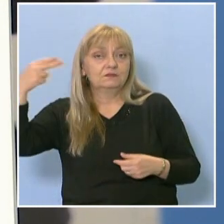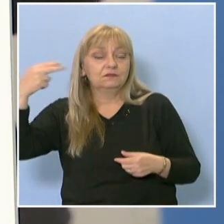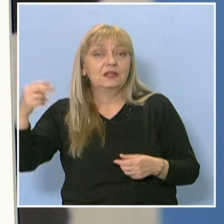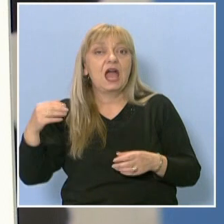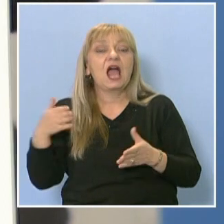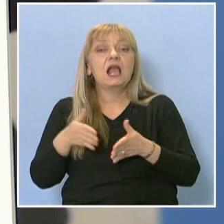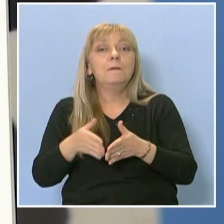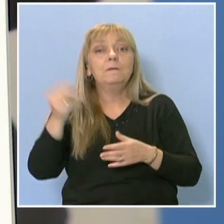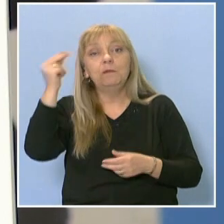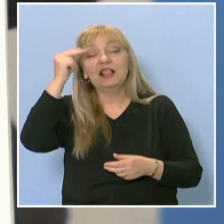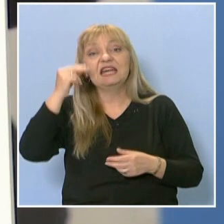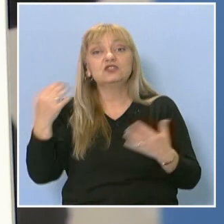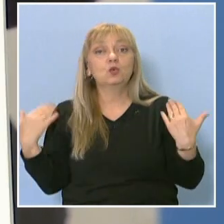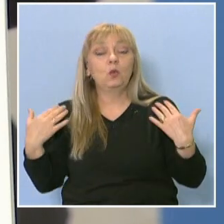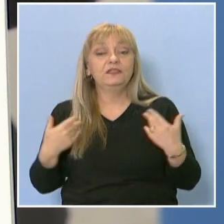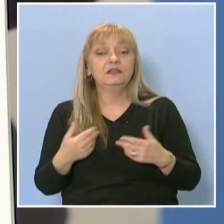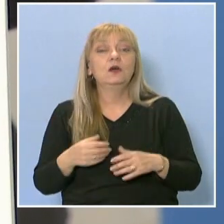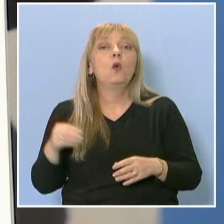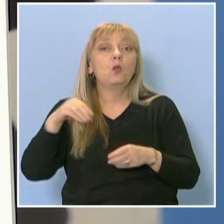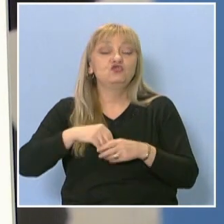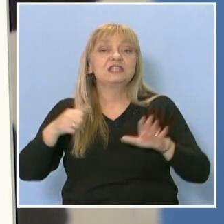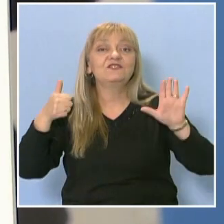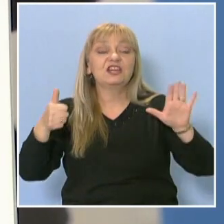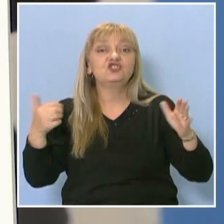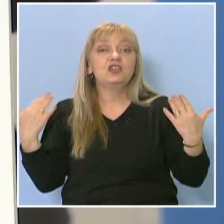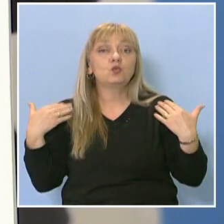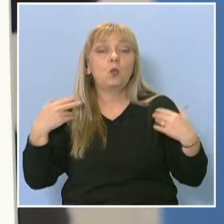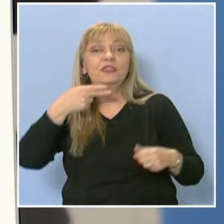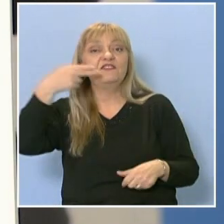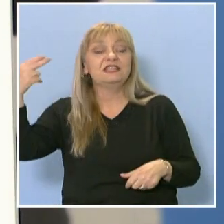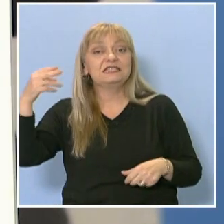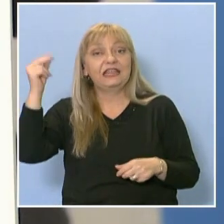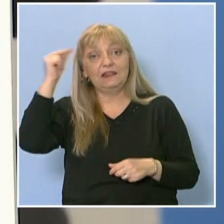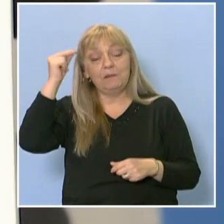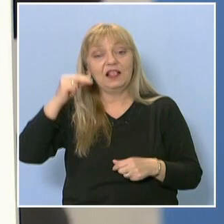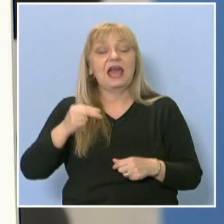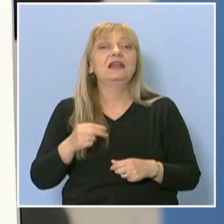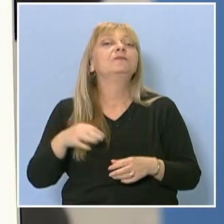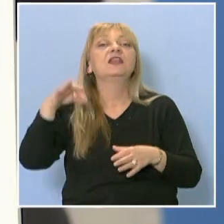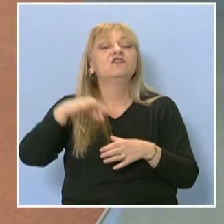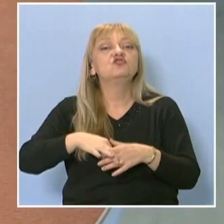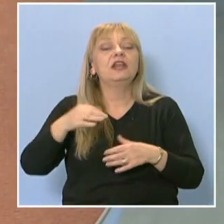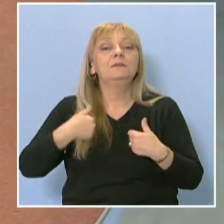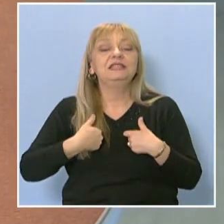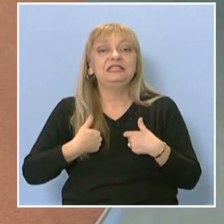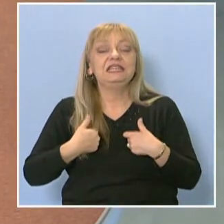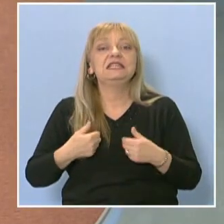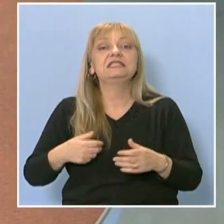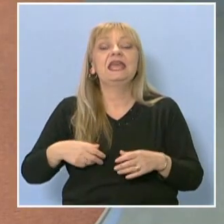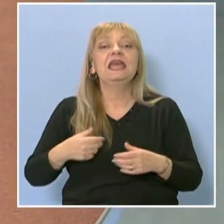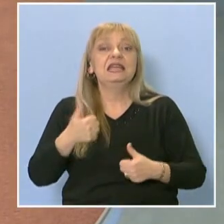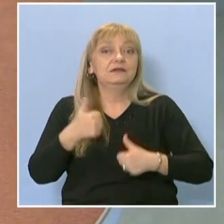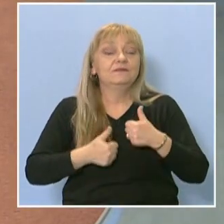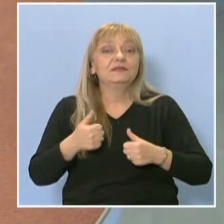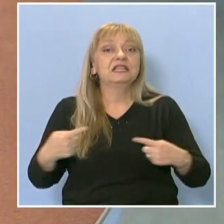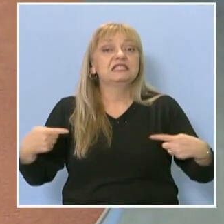университети? Да, участваха 6 университета от България. В жребия се падна ние да се изправим срещу